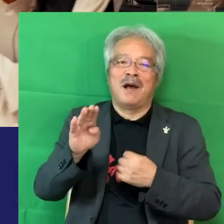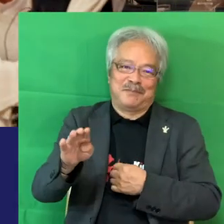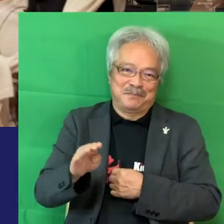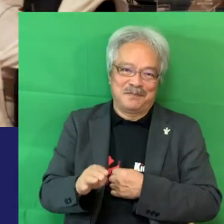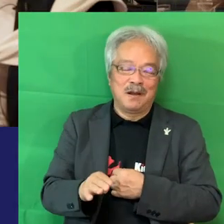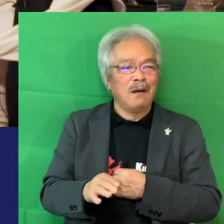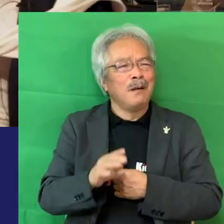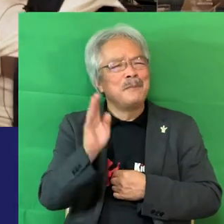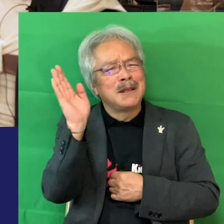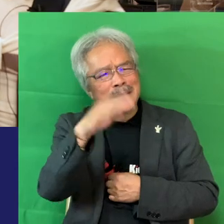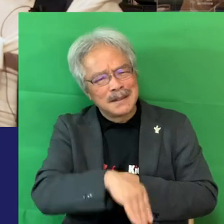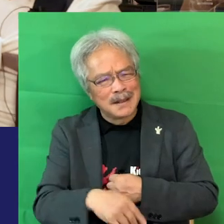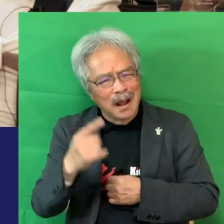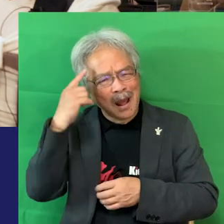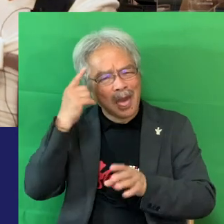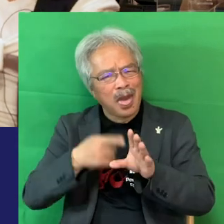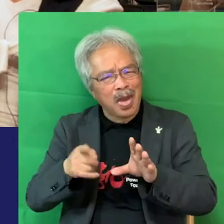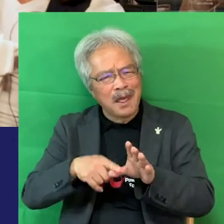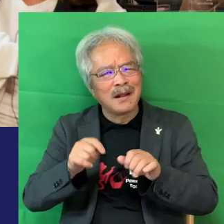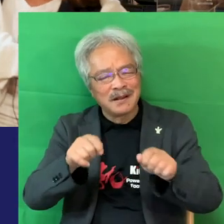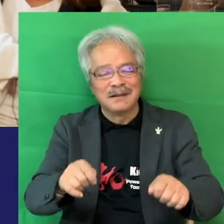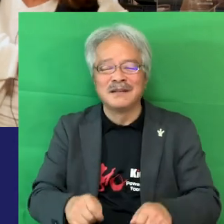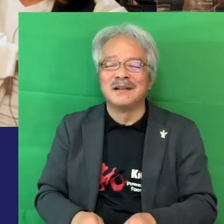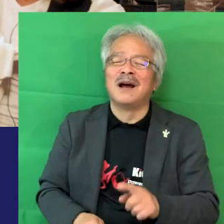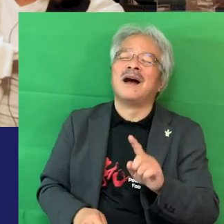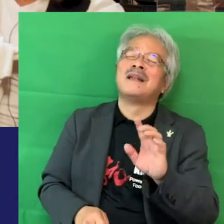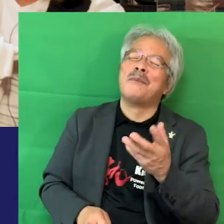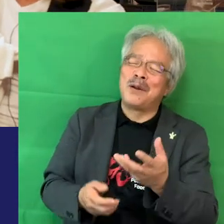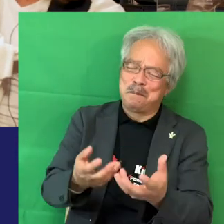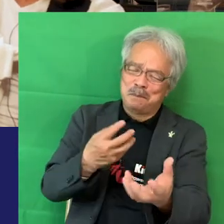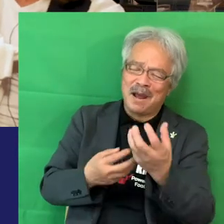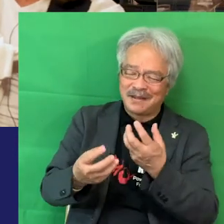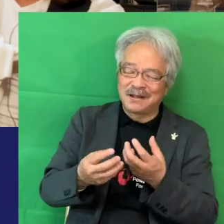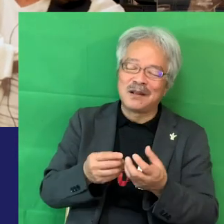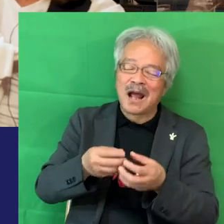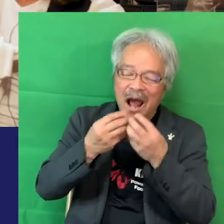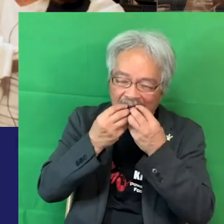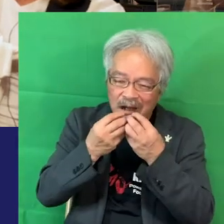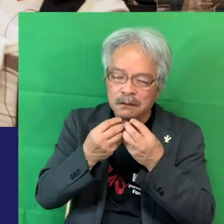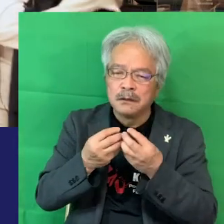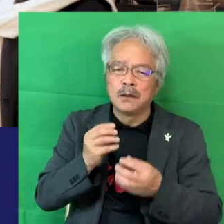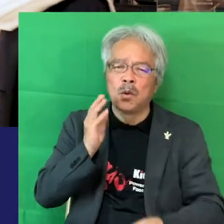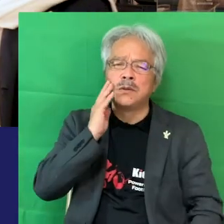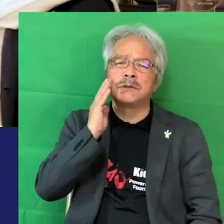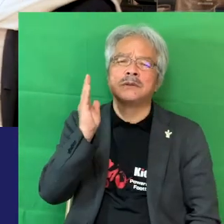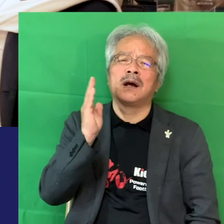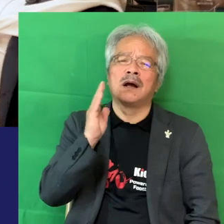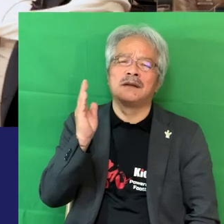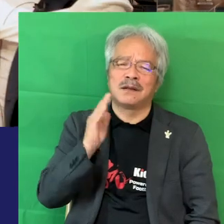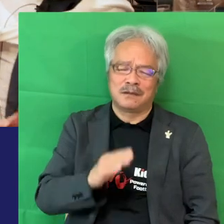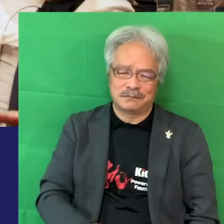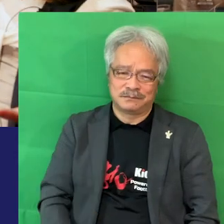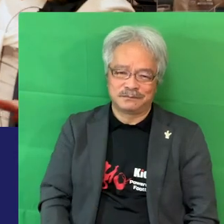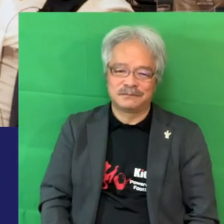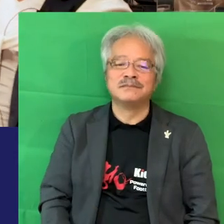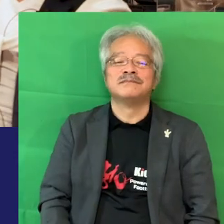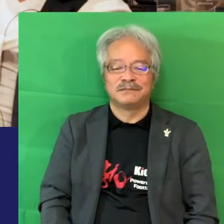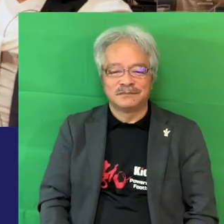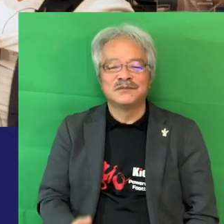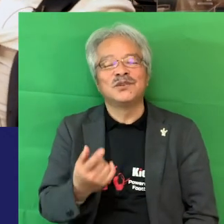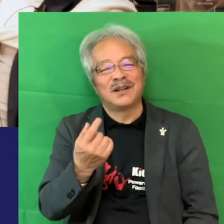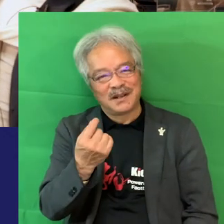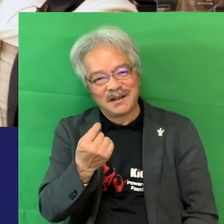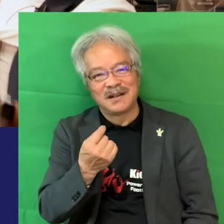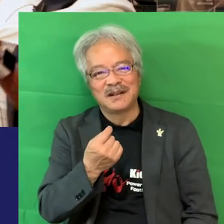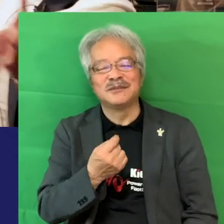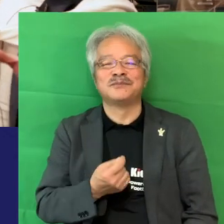これよりちゃんと美味しくなかったこれじゃダメなんだなと思ってまあまあちゃんとやった方がいいですよね普通にやる方が育